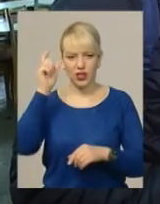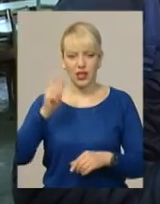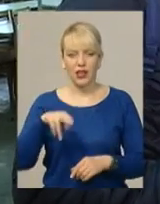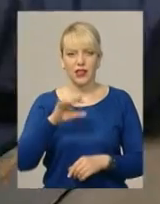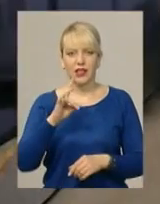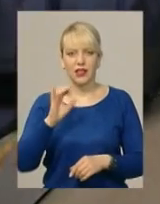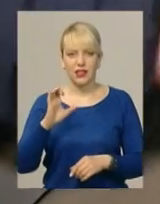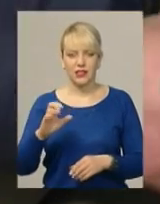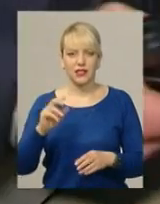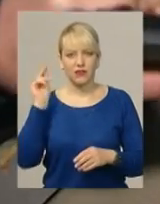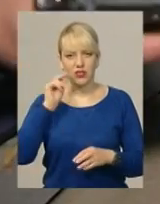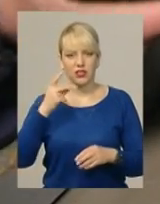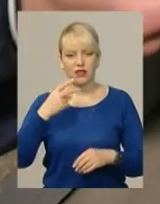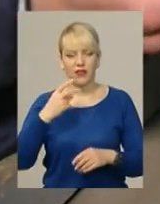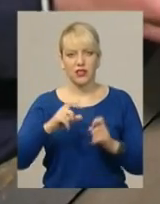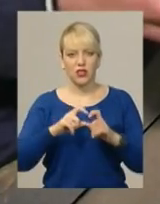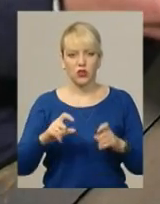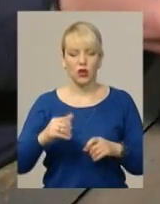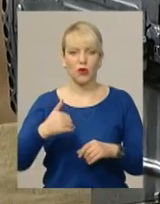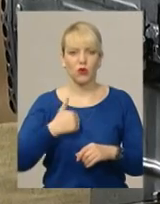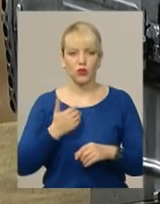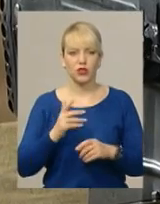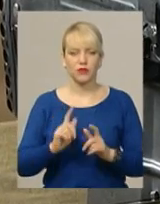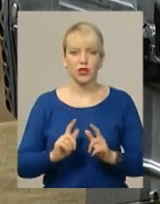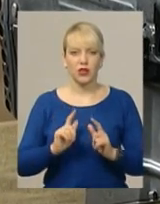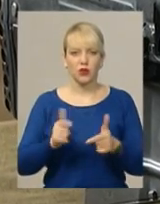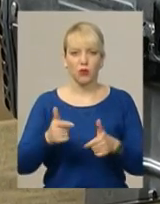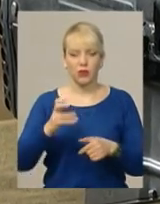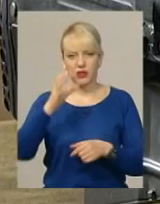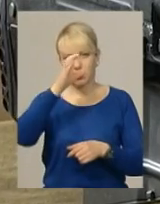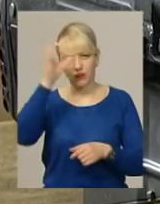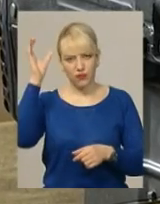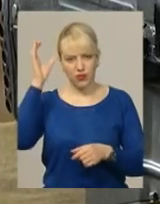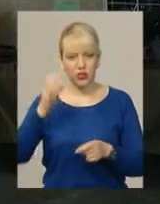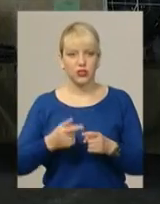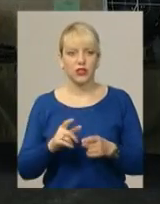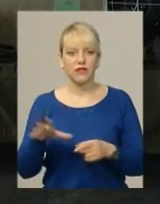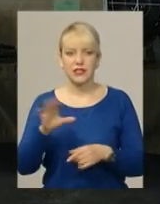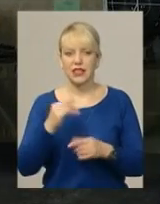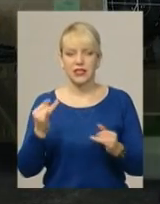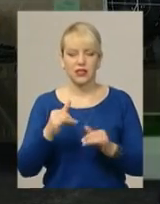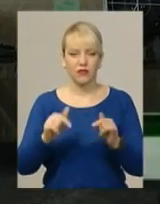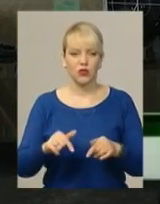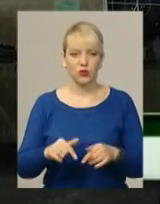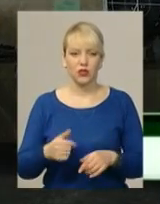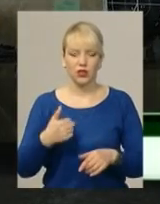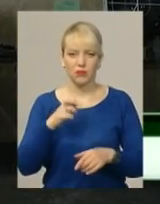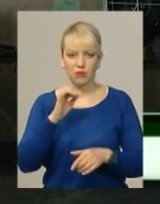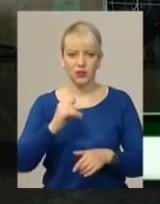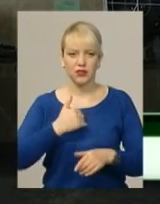з 20-ї школи мріє стати курсантом цього військового вишу. Тому, каже, його цікавить тут усе. Я би хотів теж поступити,